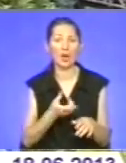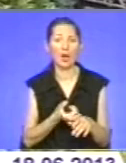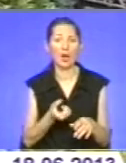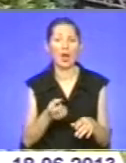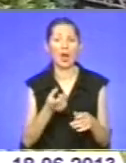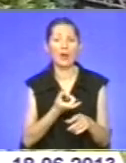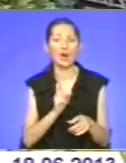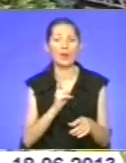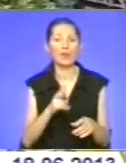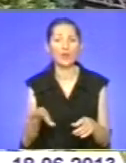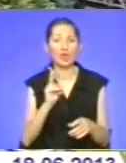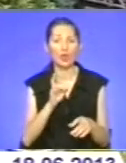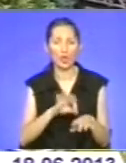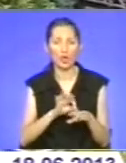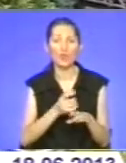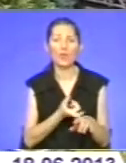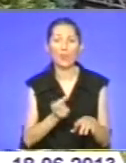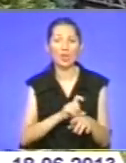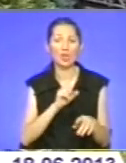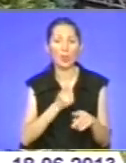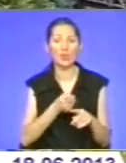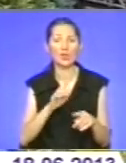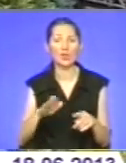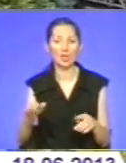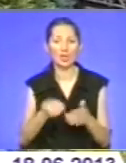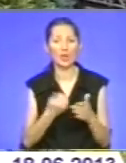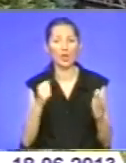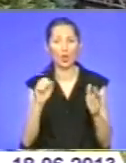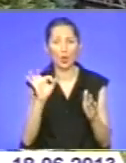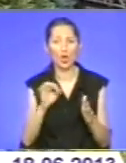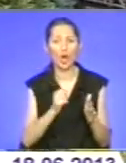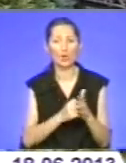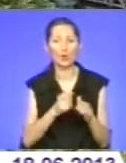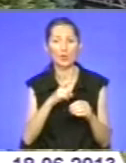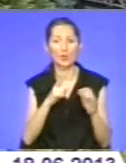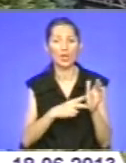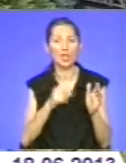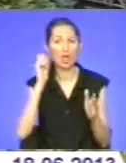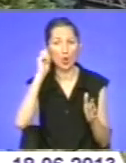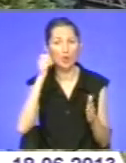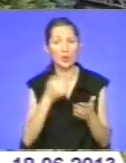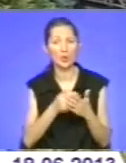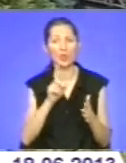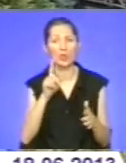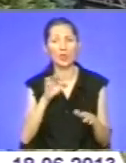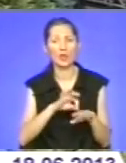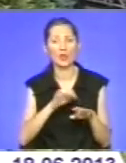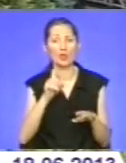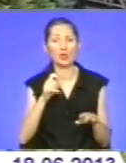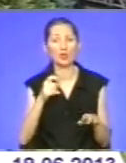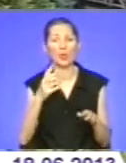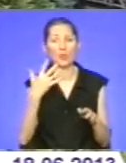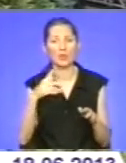займає дитяче населення. Від 0 до 17 років серед населення області приблизно захворіло 152 людини, це становить